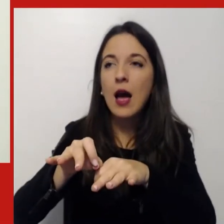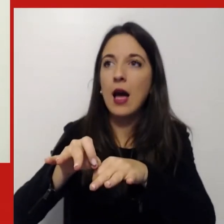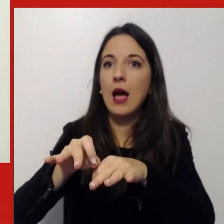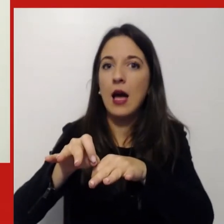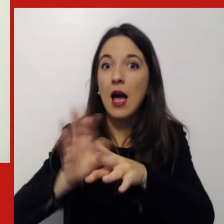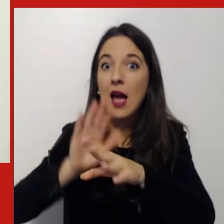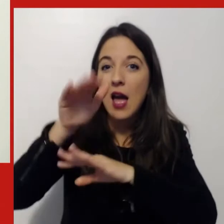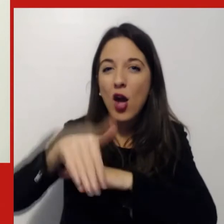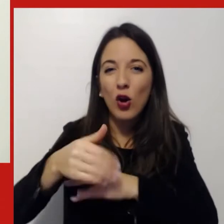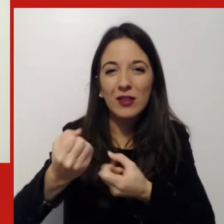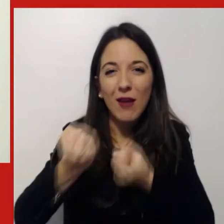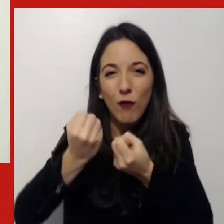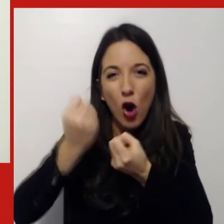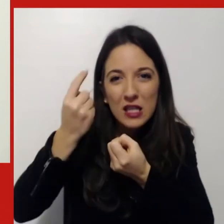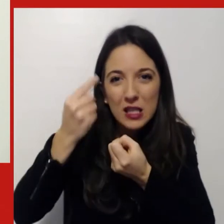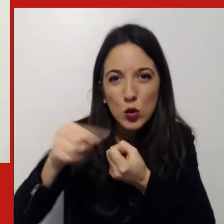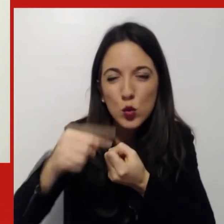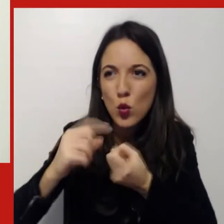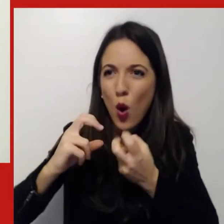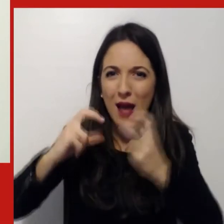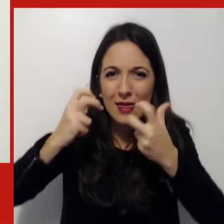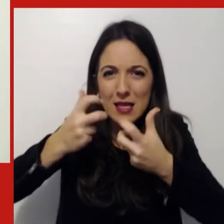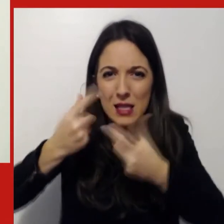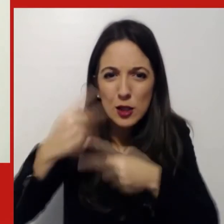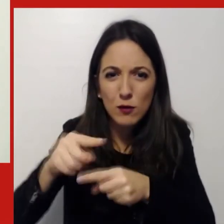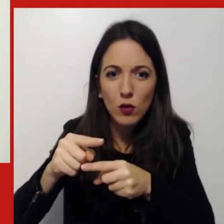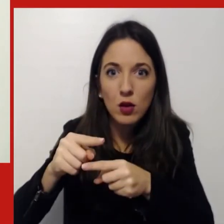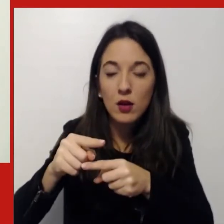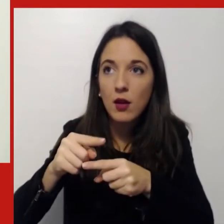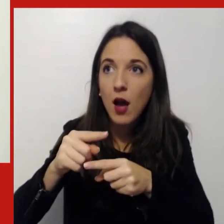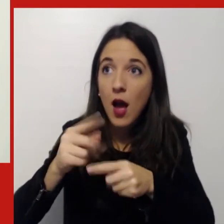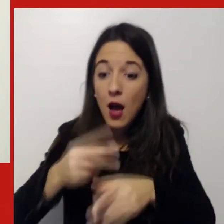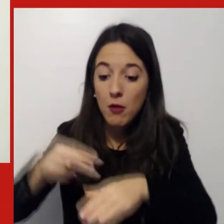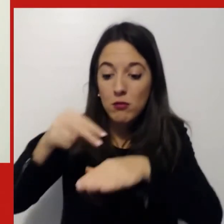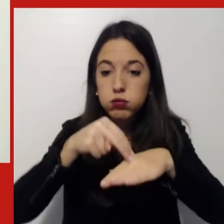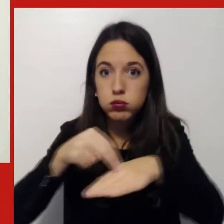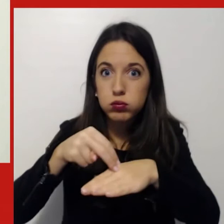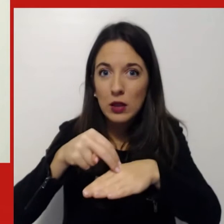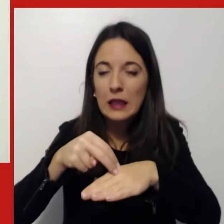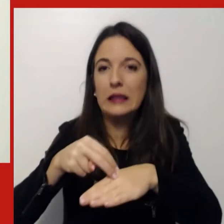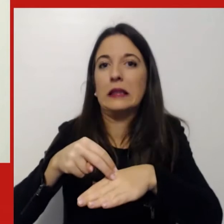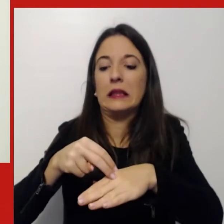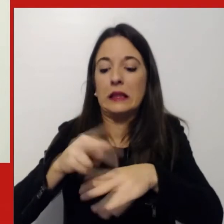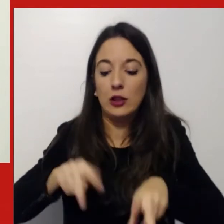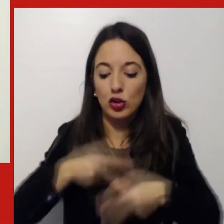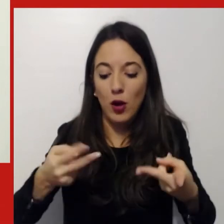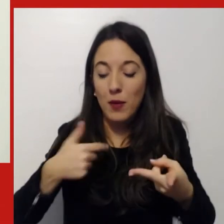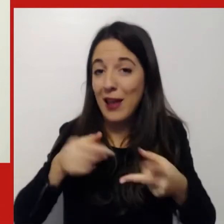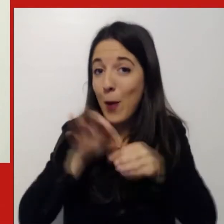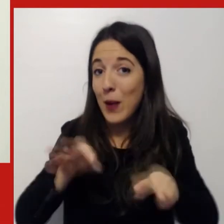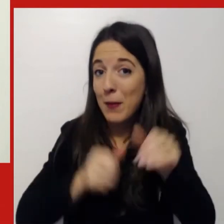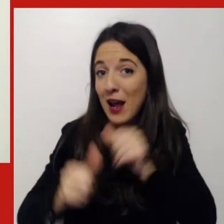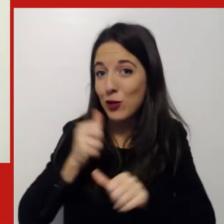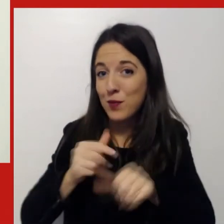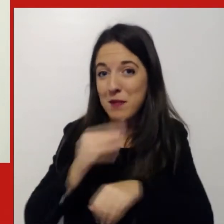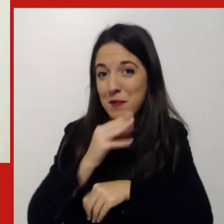intensità, la sua forza è tale che ci si scopre in realtà impreparati. Ecco, io credo che sia un po' quello che è successo a